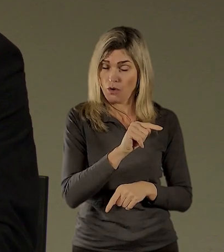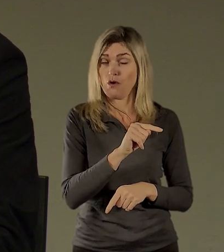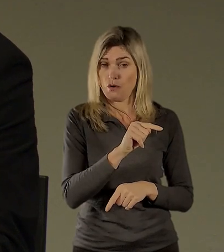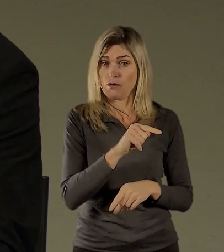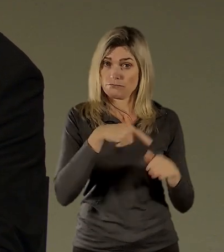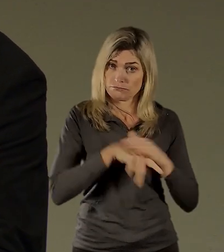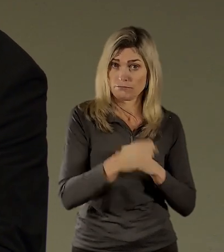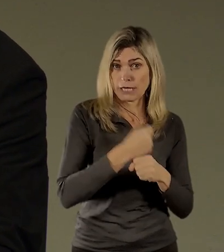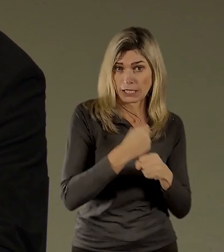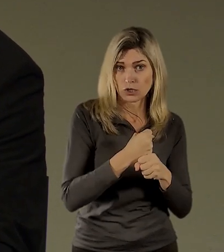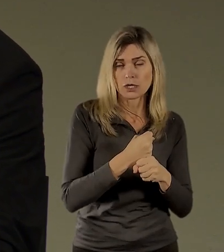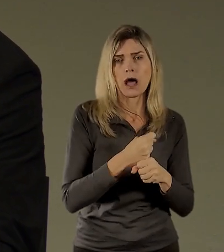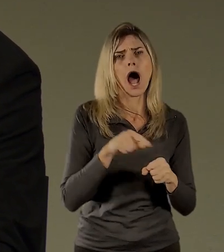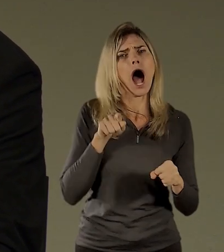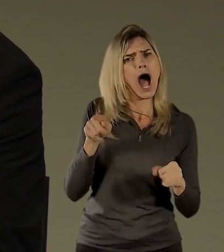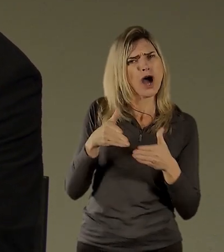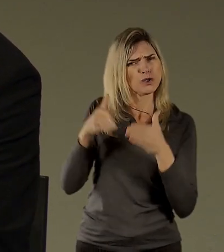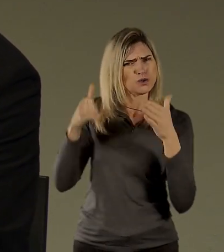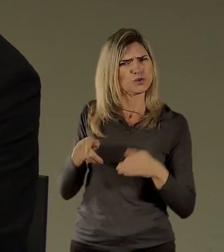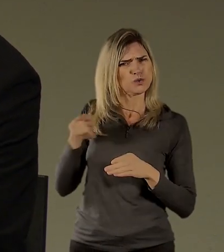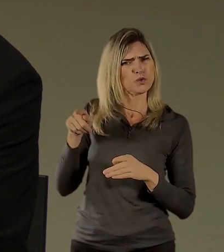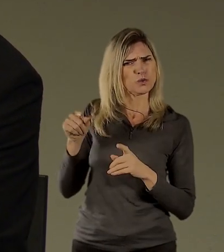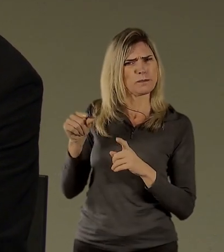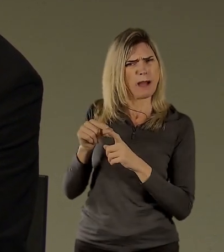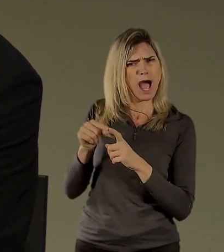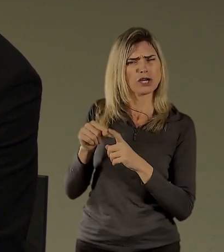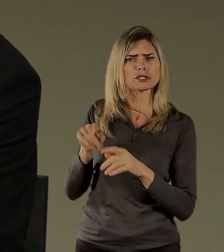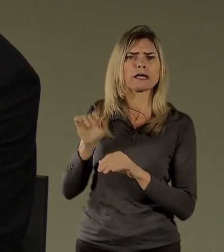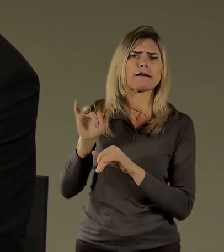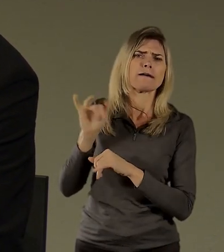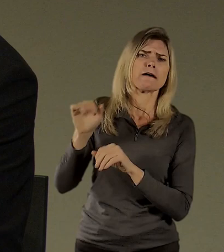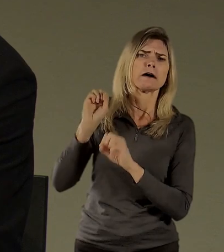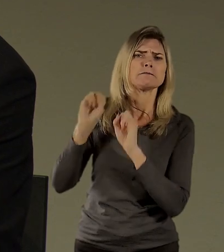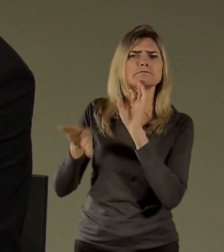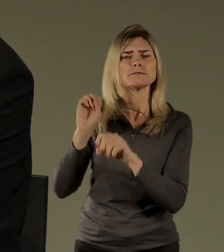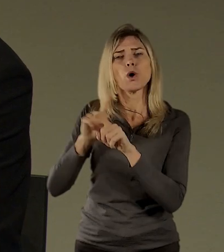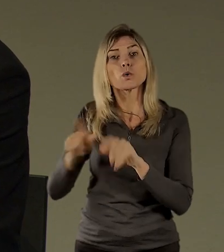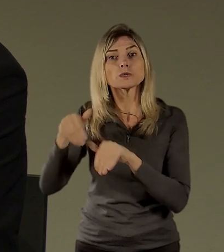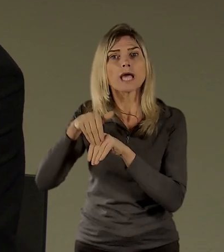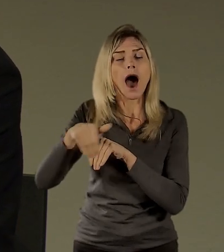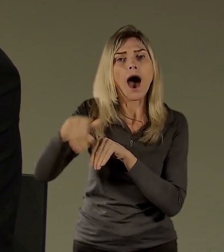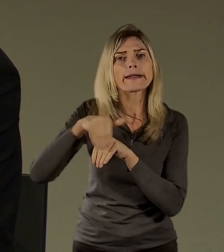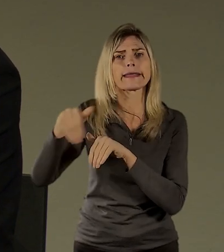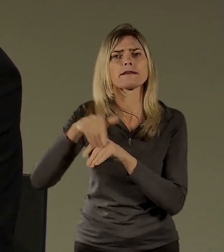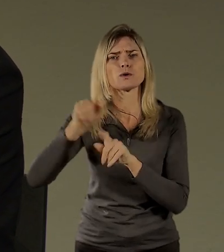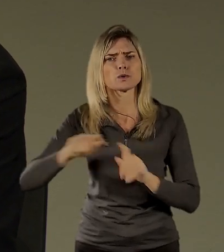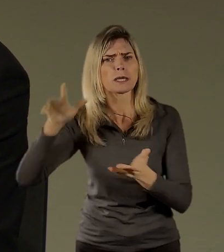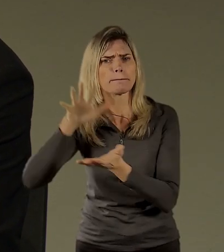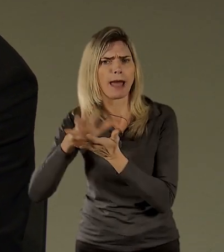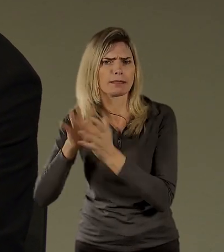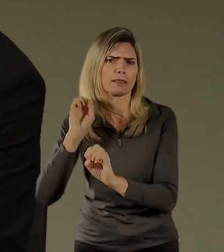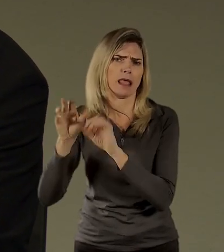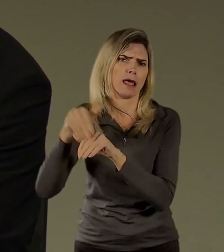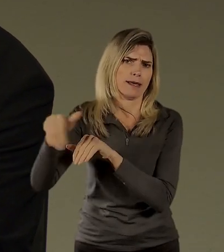možná depozitář, částečně depozitář archivních materiálů. Byla tam i malá